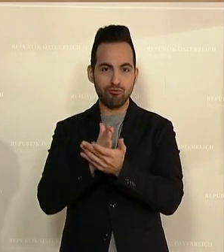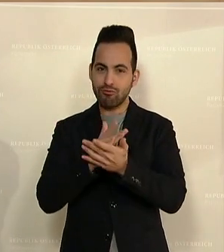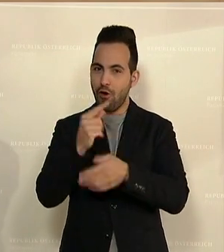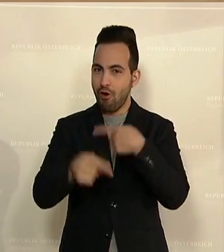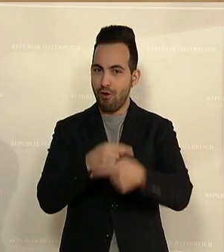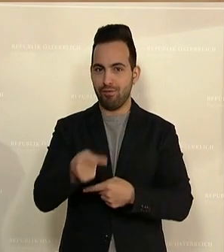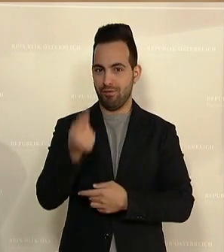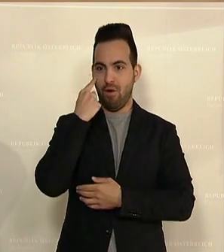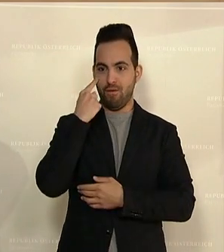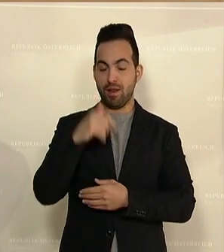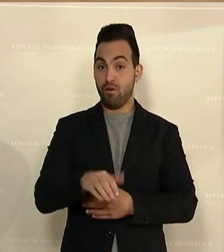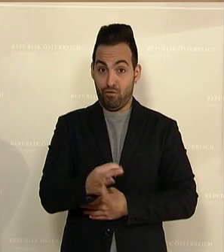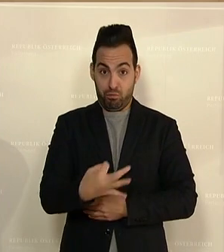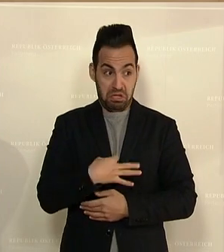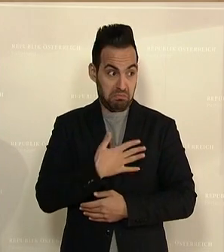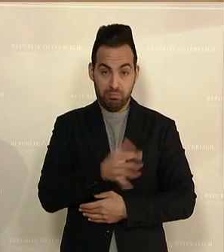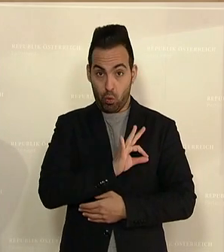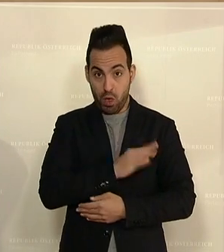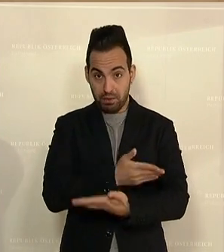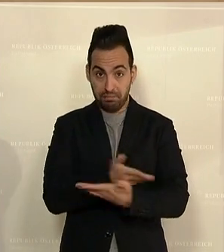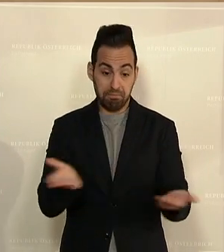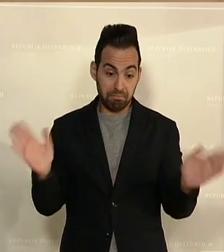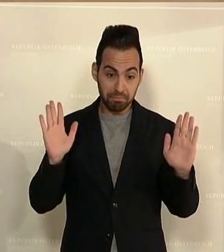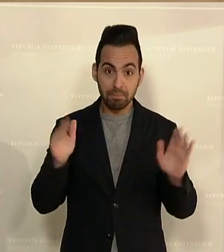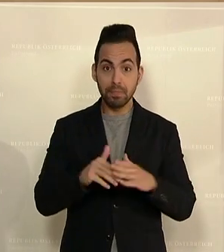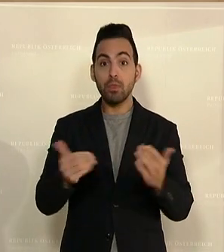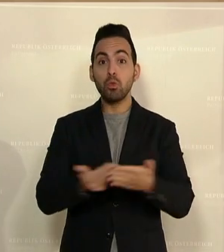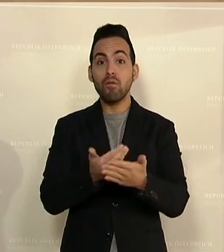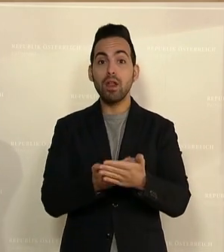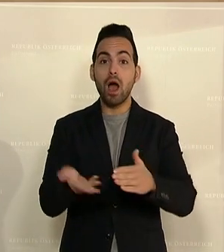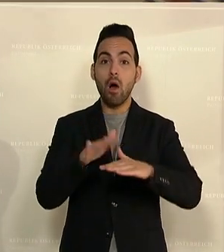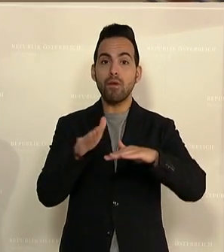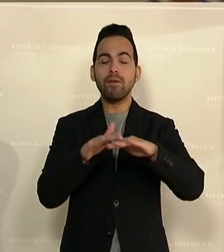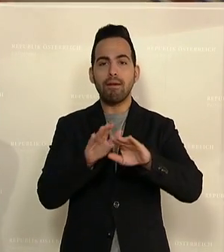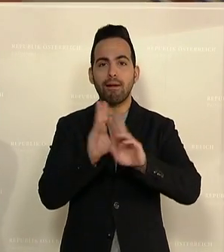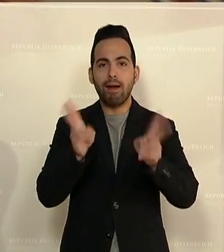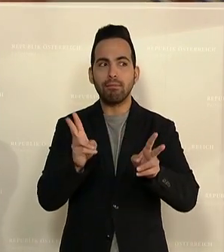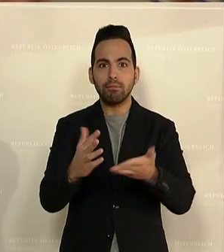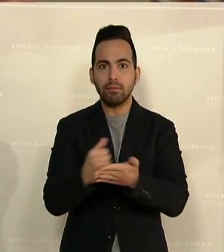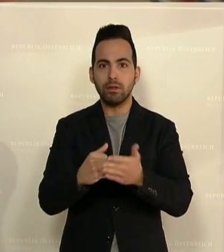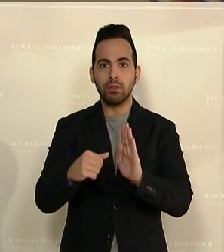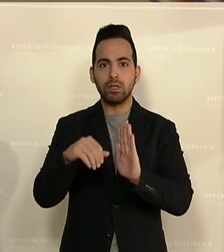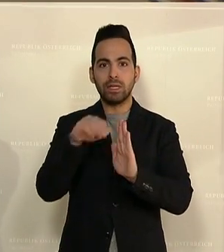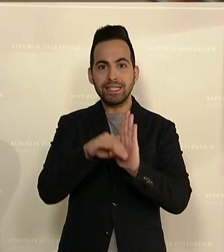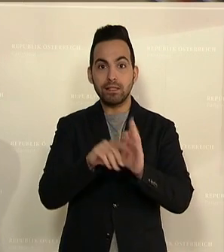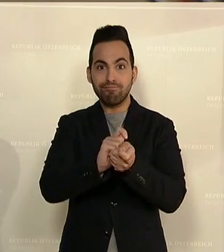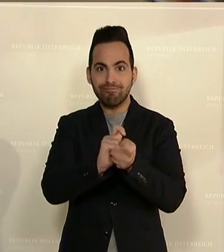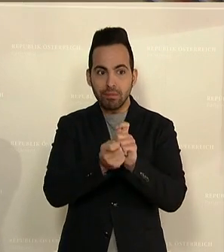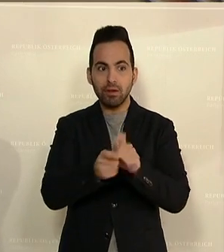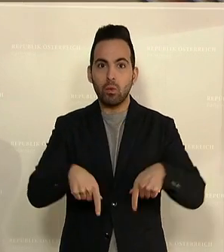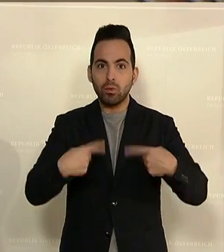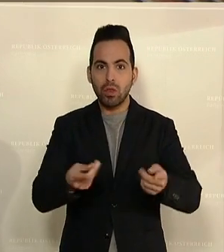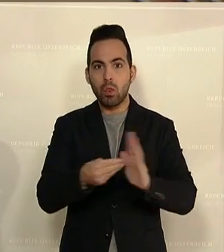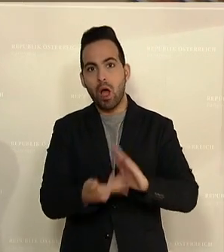Für mich, geschätzte Kolleginnen und Kollegen, bieten weitere Novellen natürlich immer die Chance, Gesetze insofern abzuändern, um diese